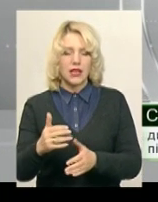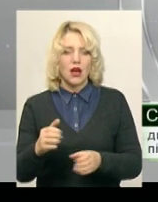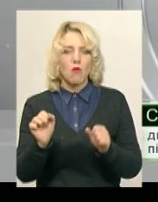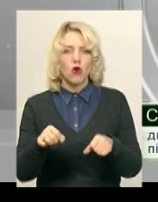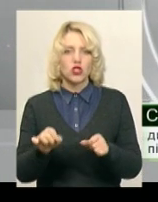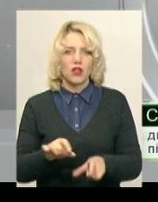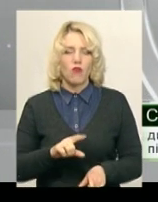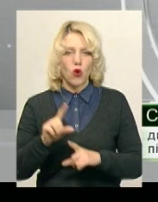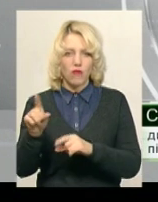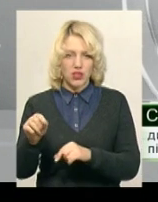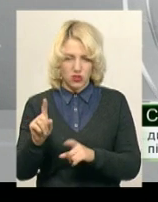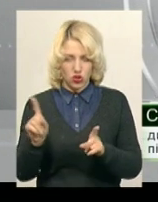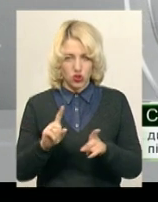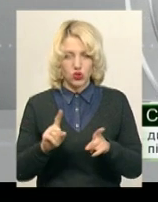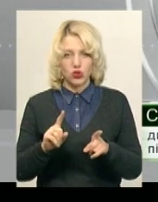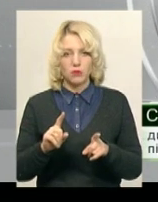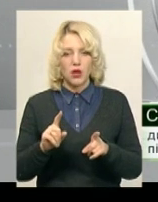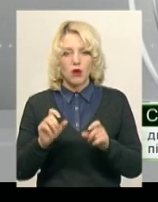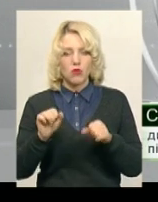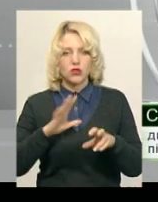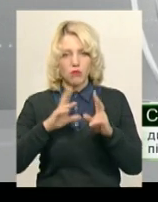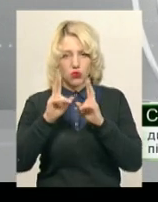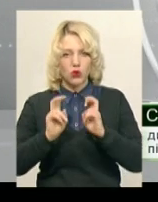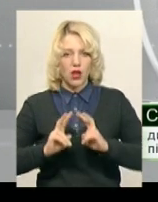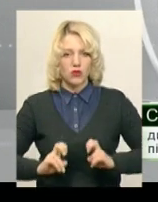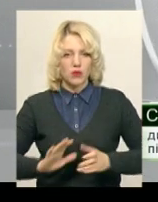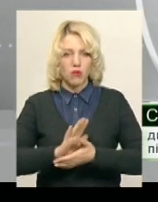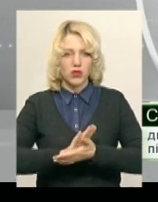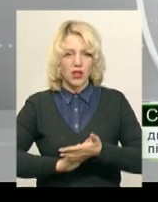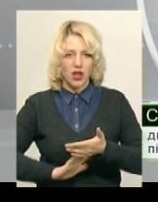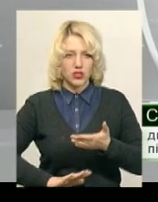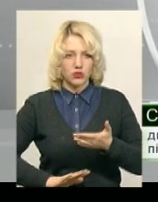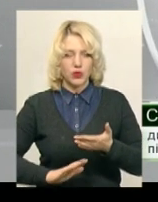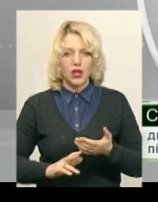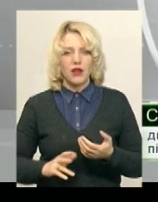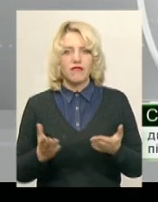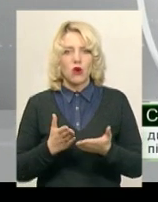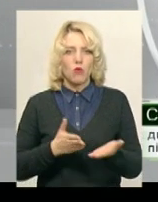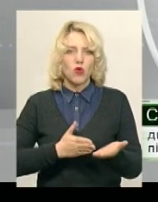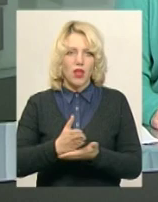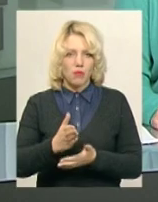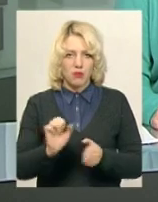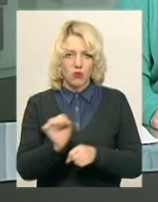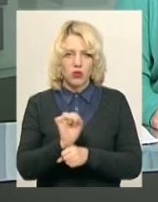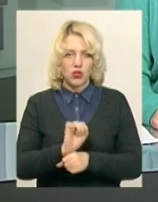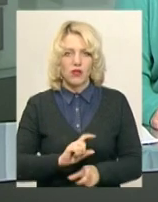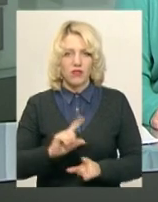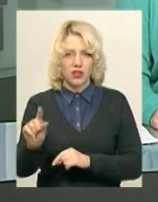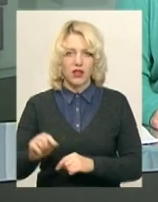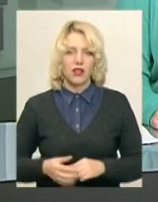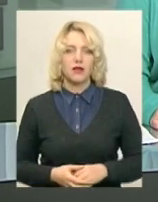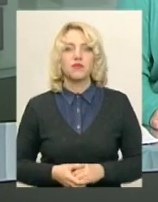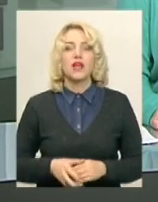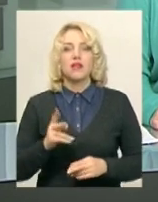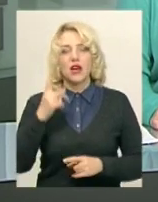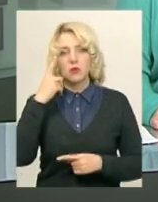виїзду, щоб можна було аналізувати в подальшому, згідки він заїхав, в який напрямок виїхав. Як